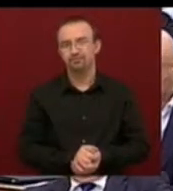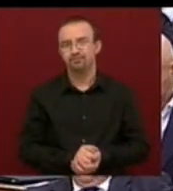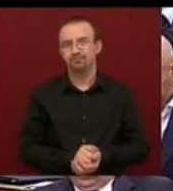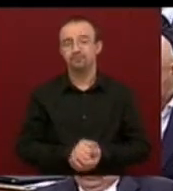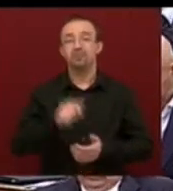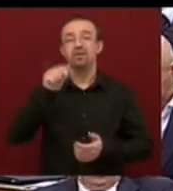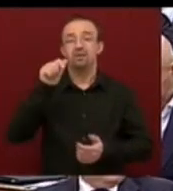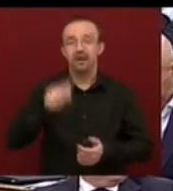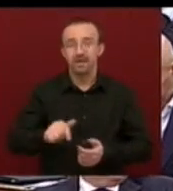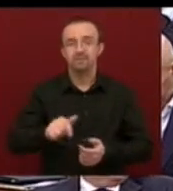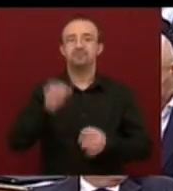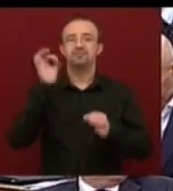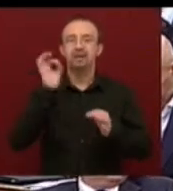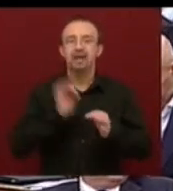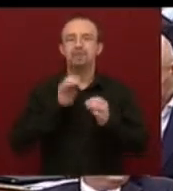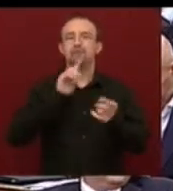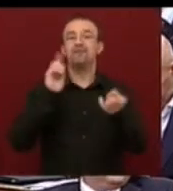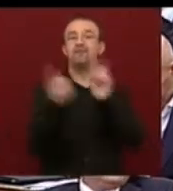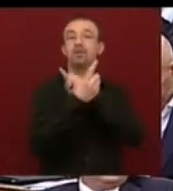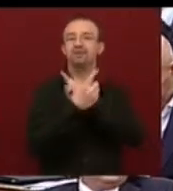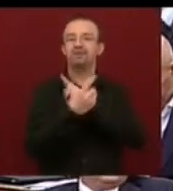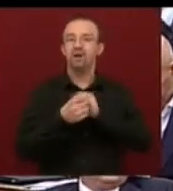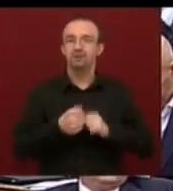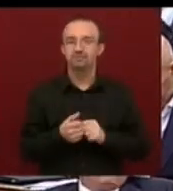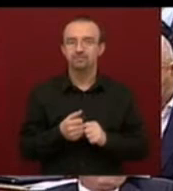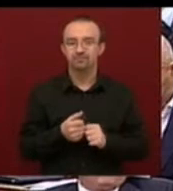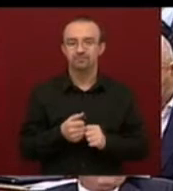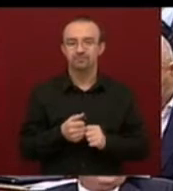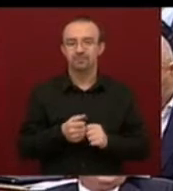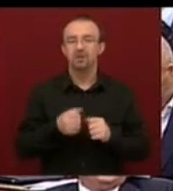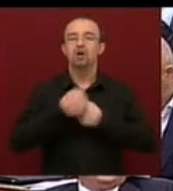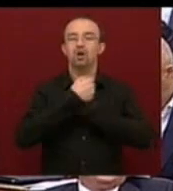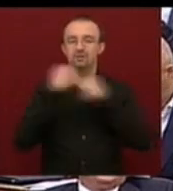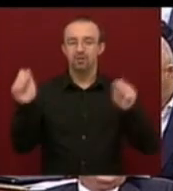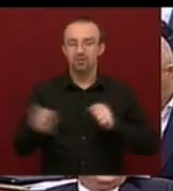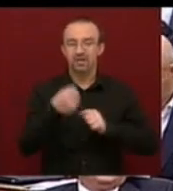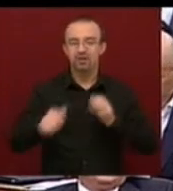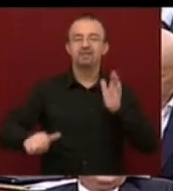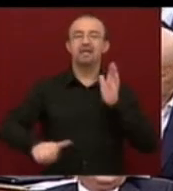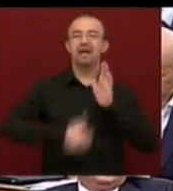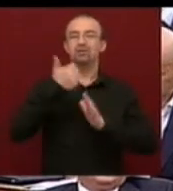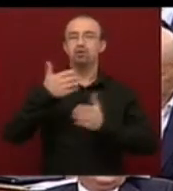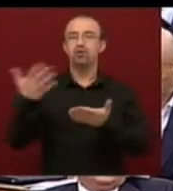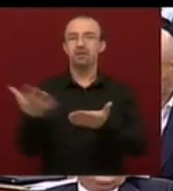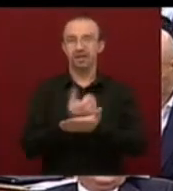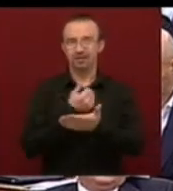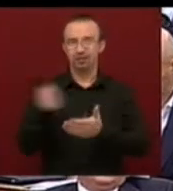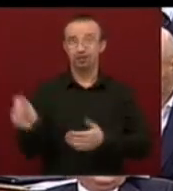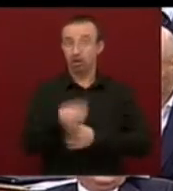éppen fordítva a szabadságharc első nyertes